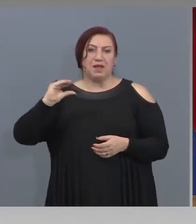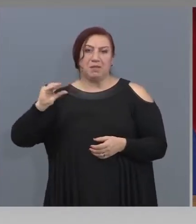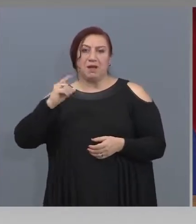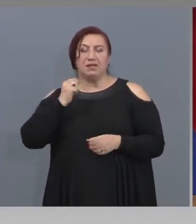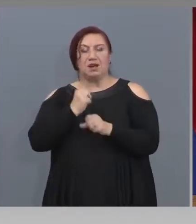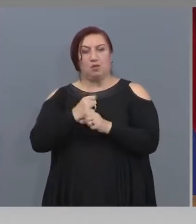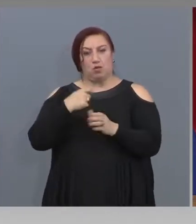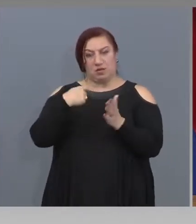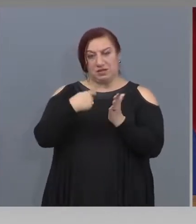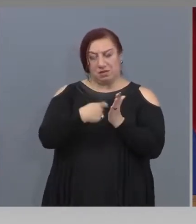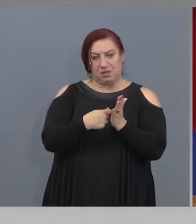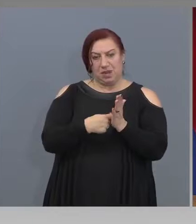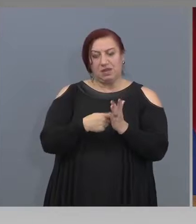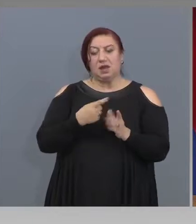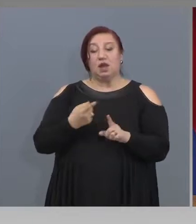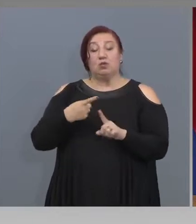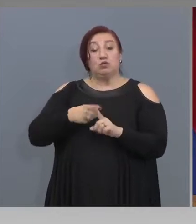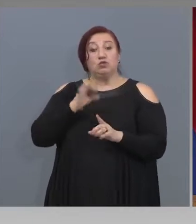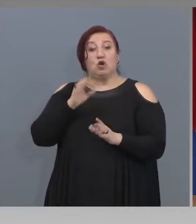безвъзмезно.